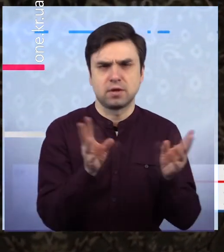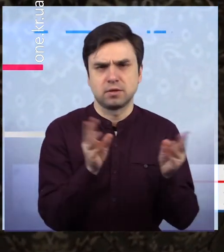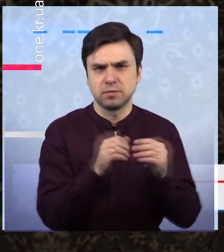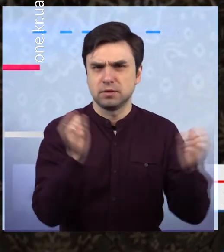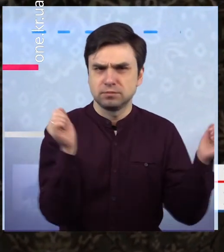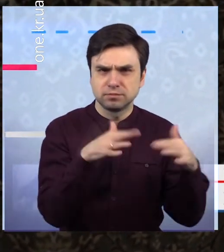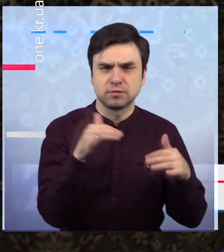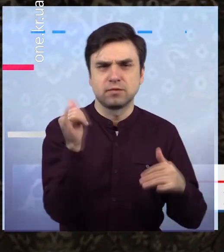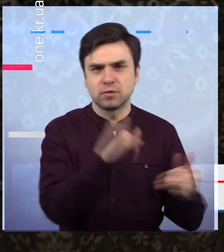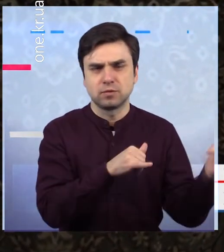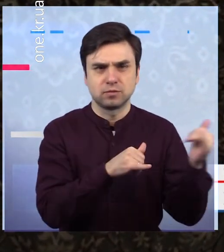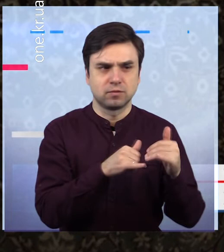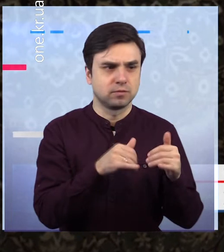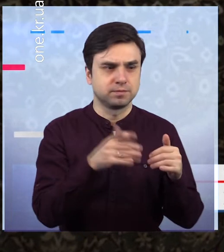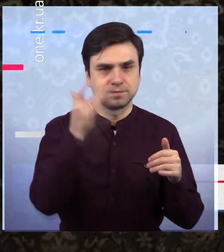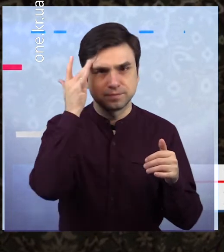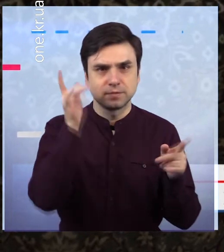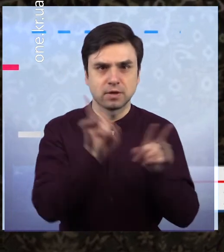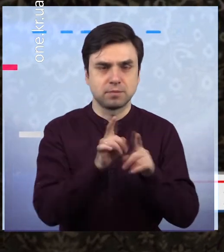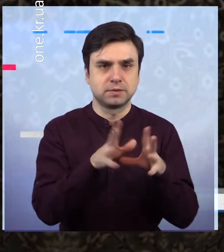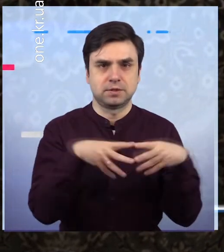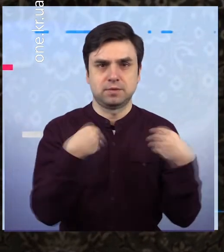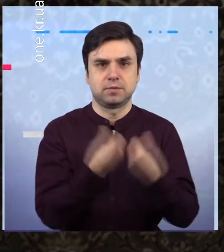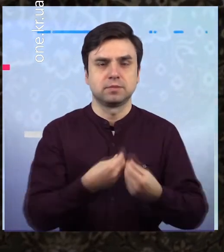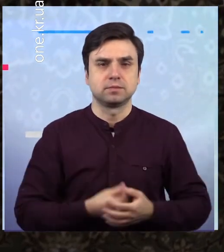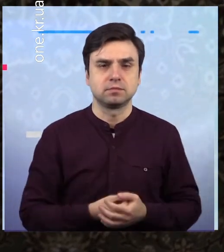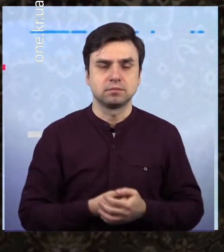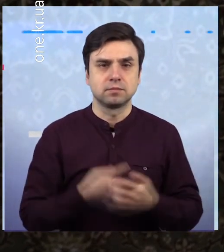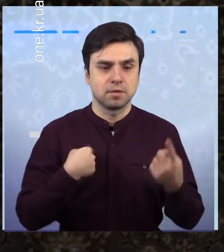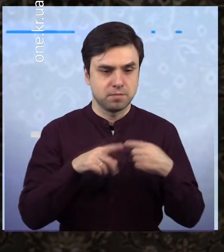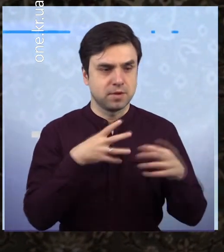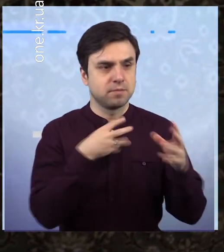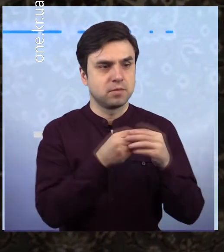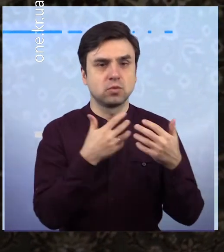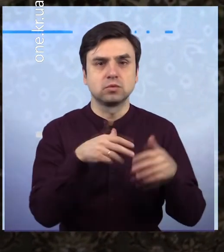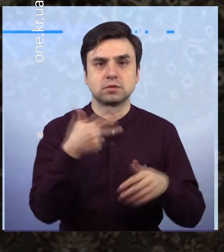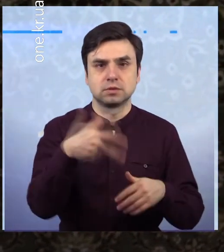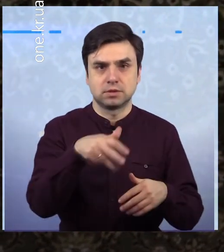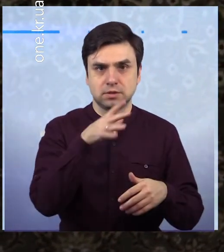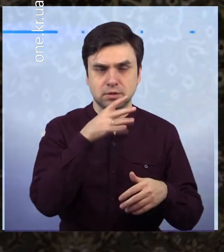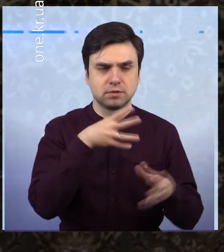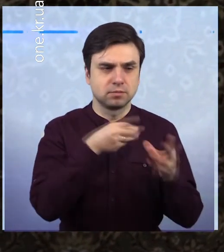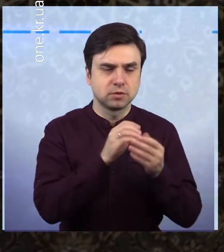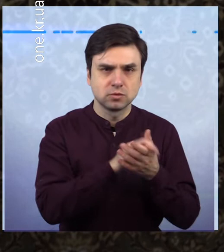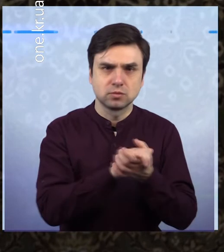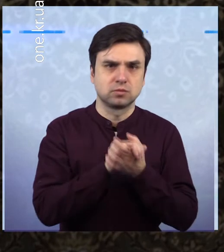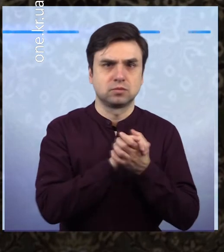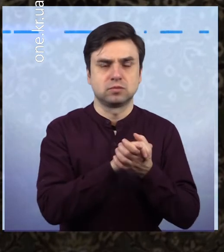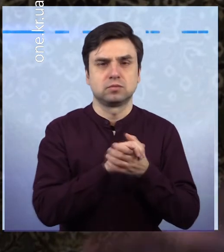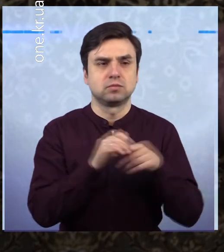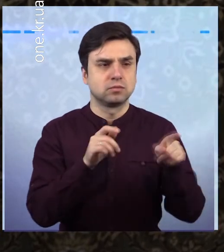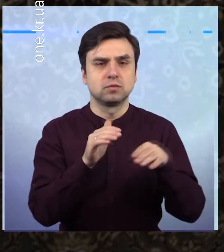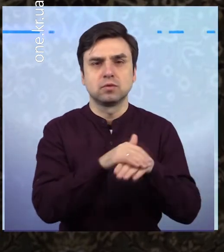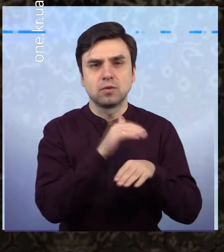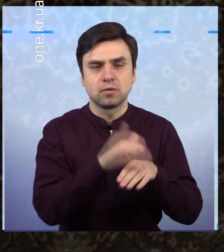дуже дружимо. Бабушка наша дуже добра, хороша. Вона стільки розповіла про свою життя.